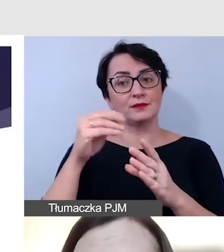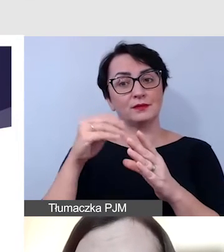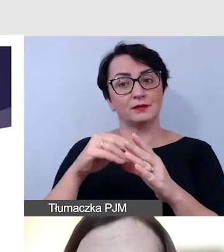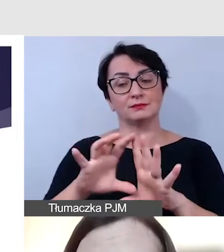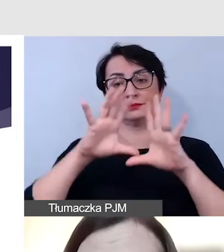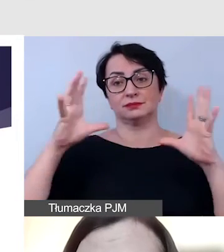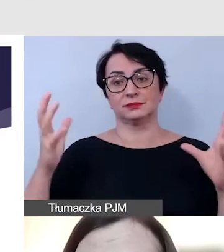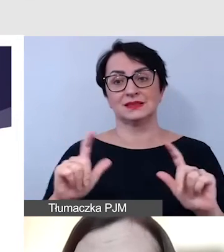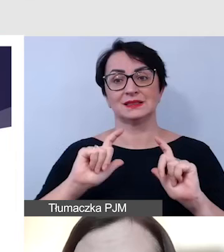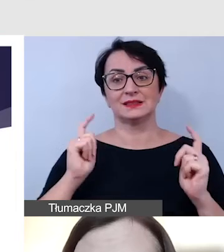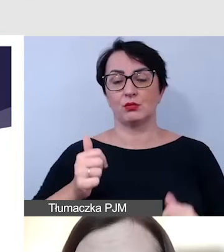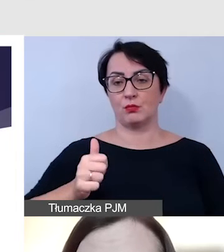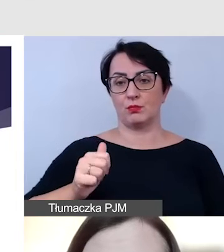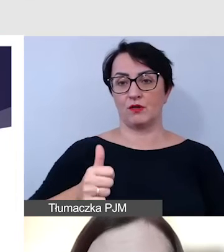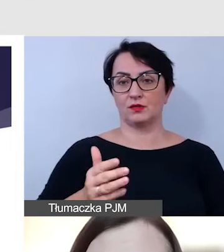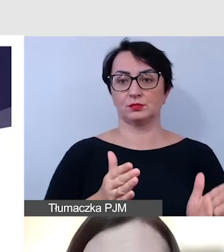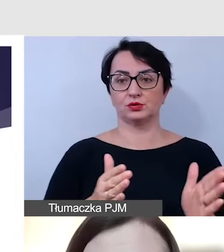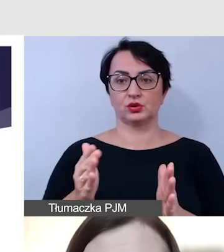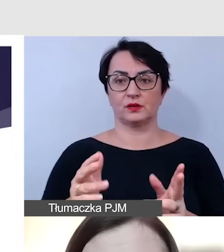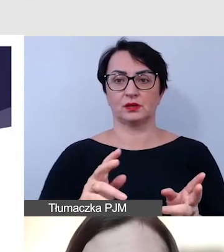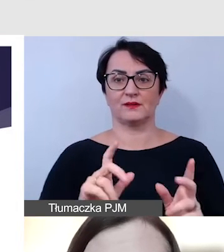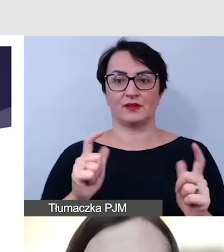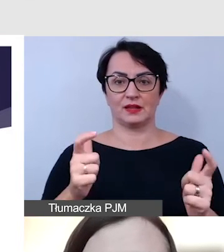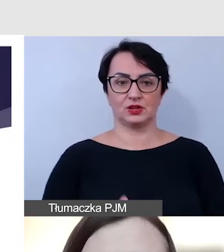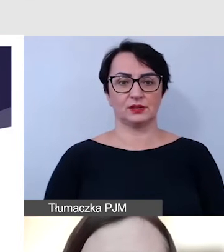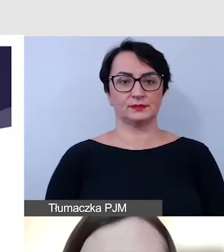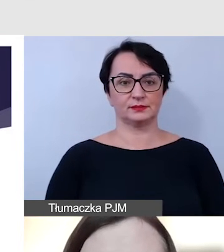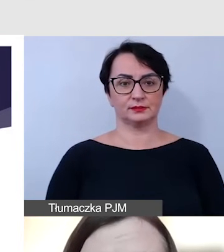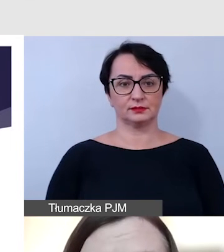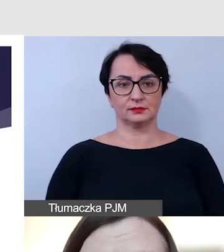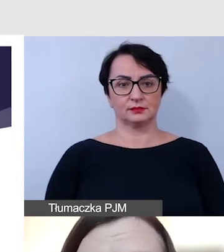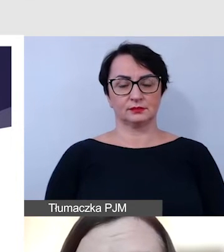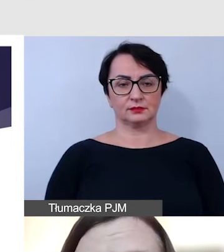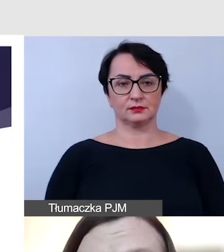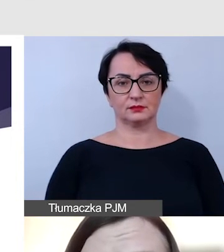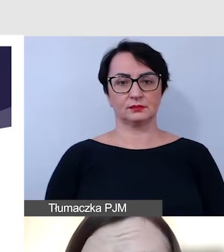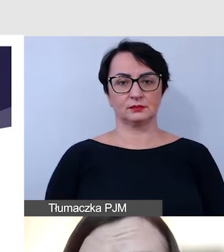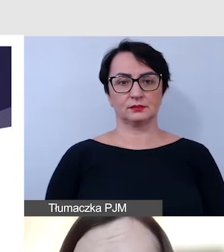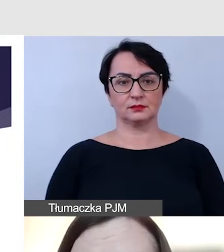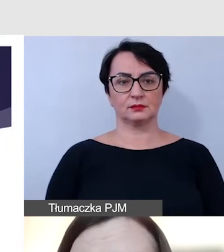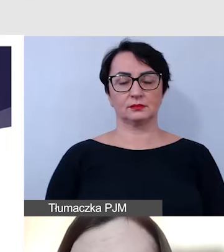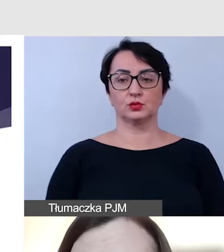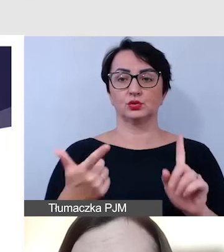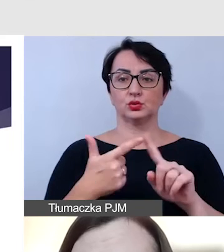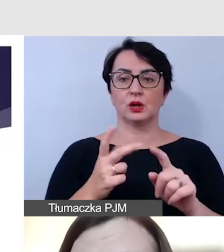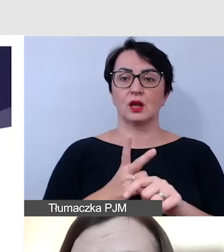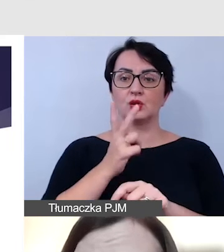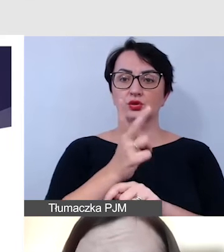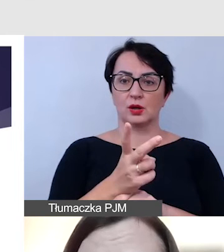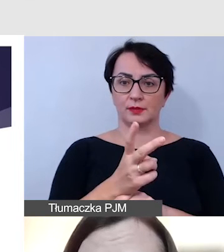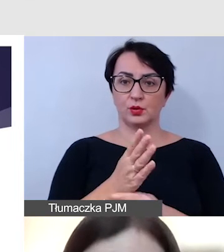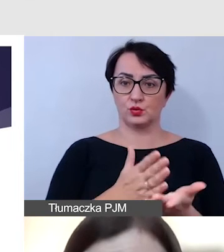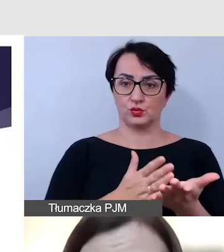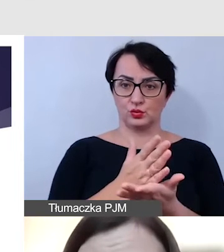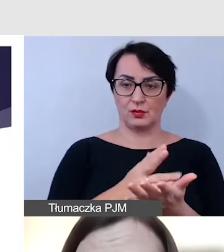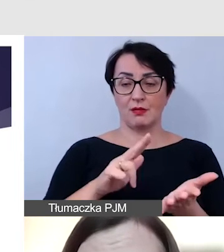się profesjonalnie przygotowane wydarzenie. W zakresie drugiej usługi dostępnościowej, która